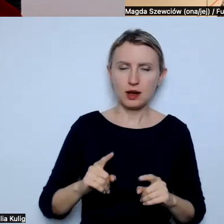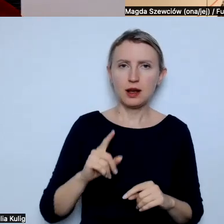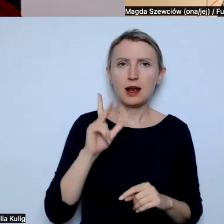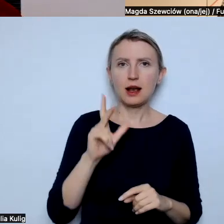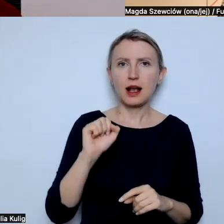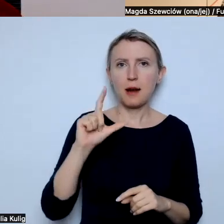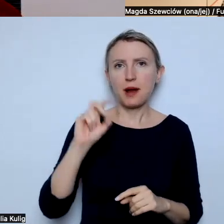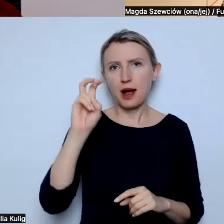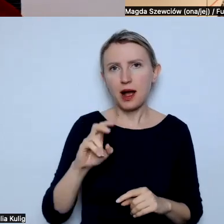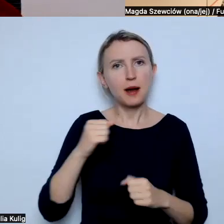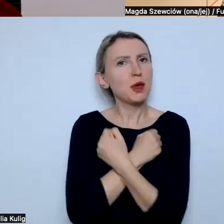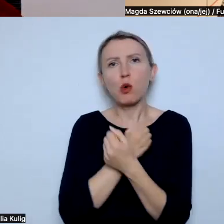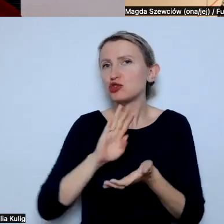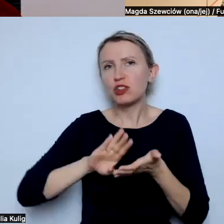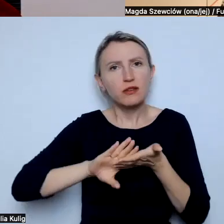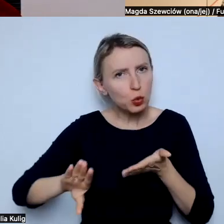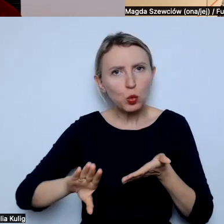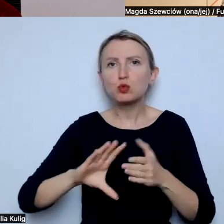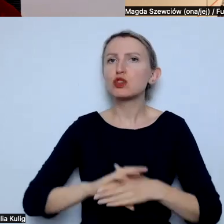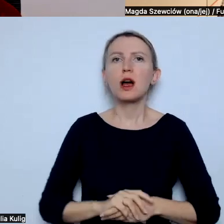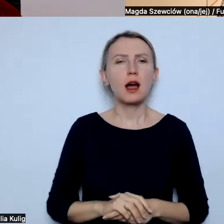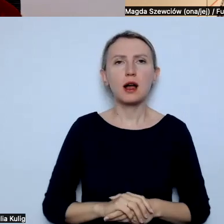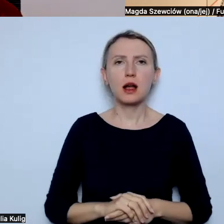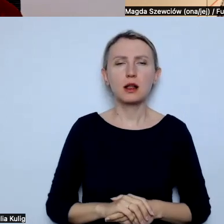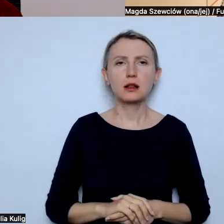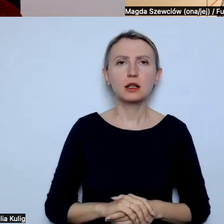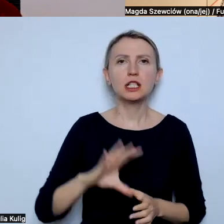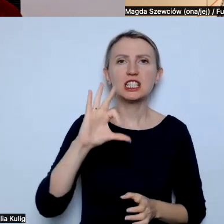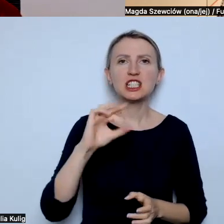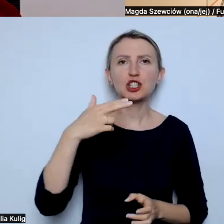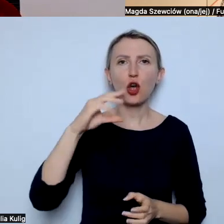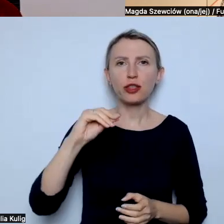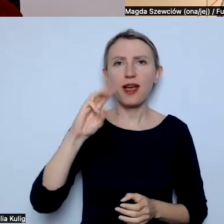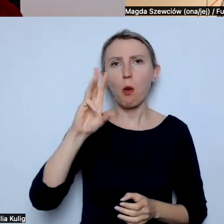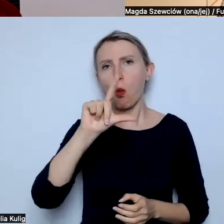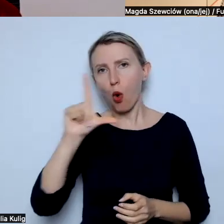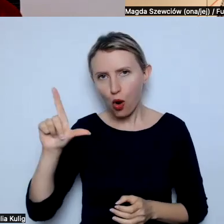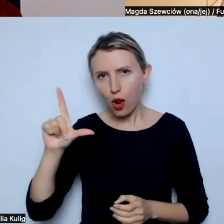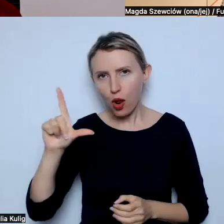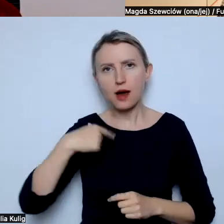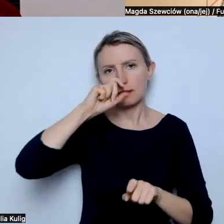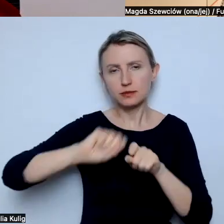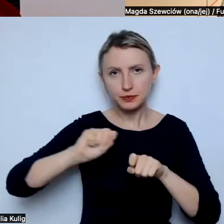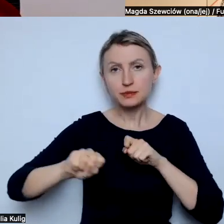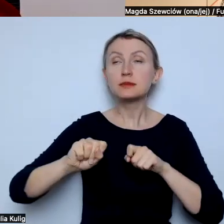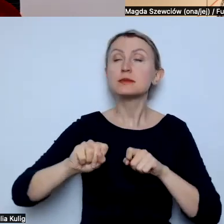wyklucza Stonewall, śledzę i właśnie osoby